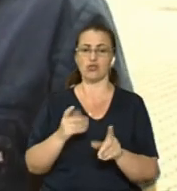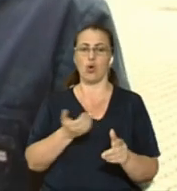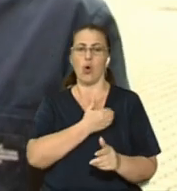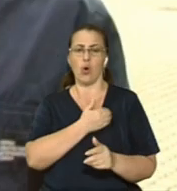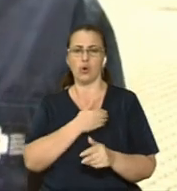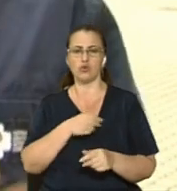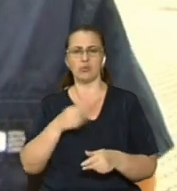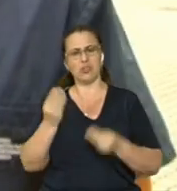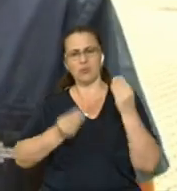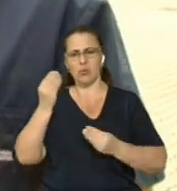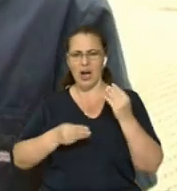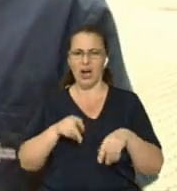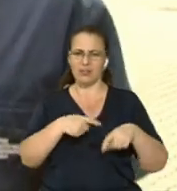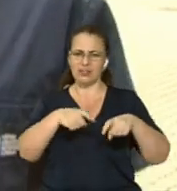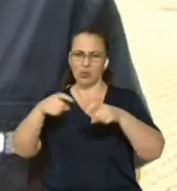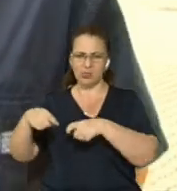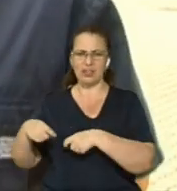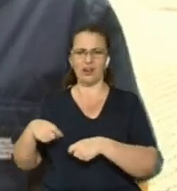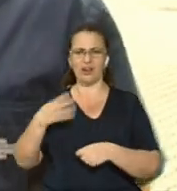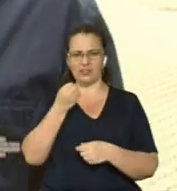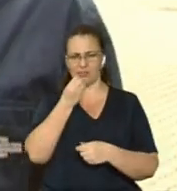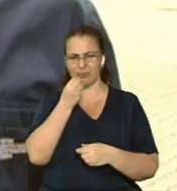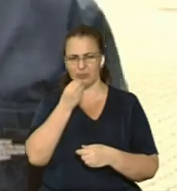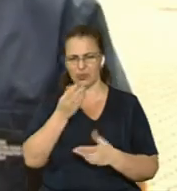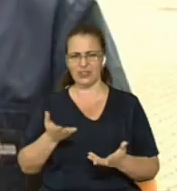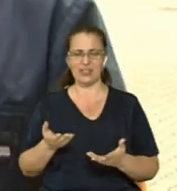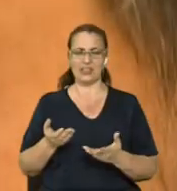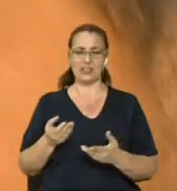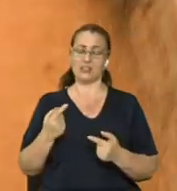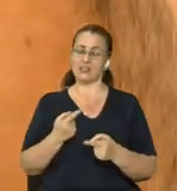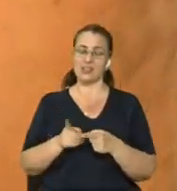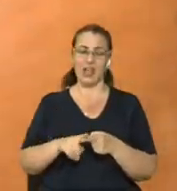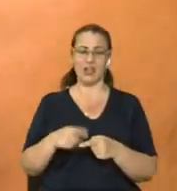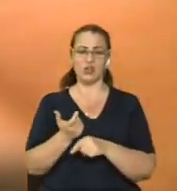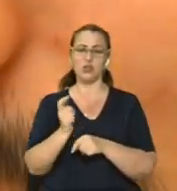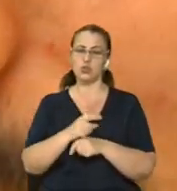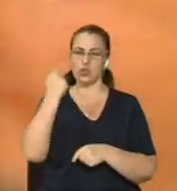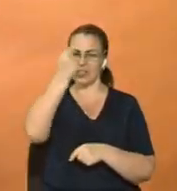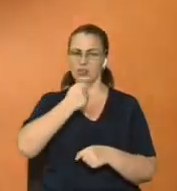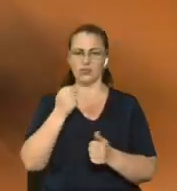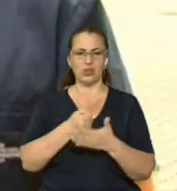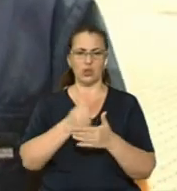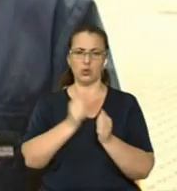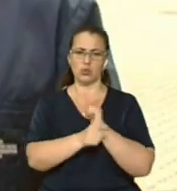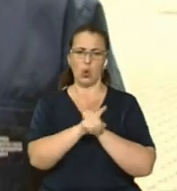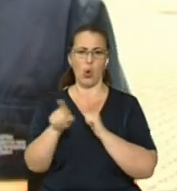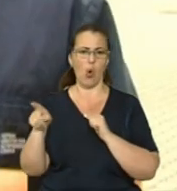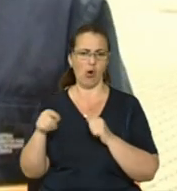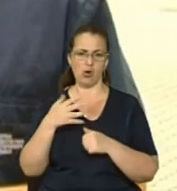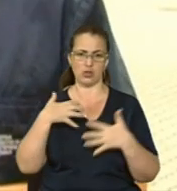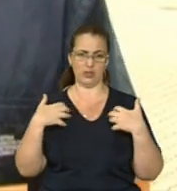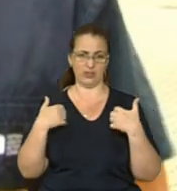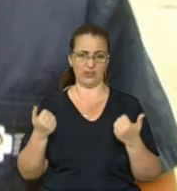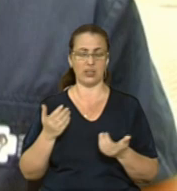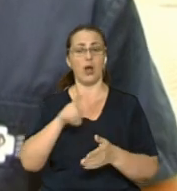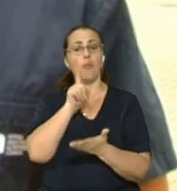познайомитися, побігати, щось погристи. Тому це досить індивідуально до кожної тварини. Перш за все, це мають бути